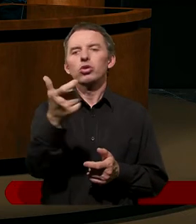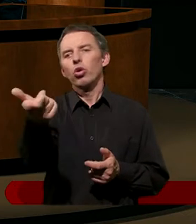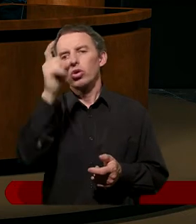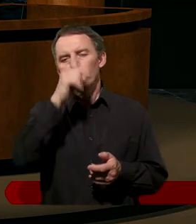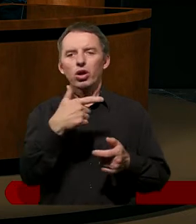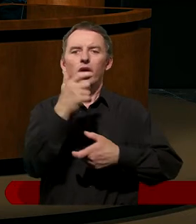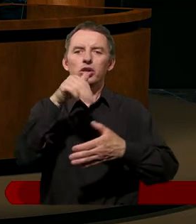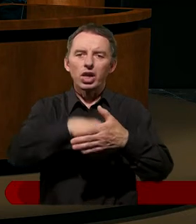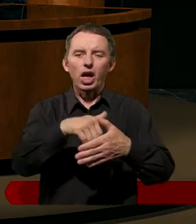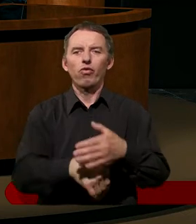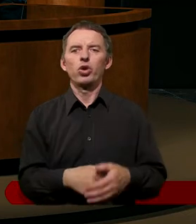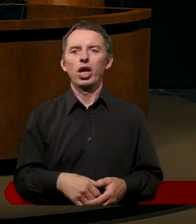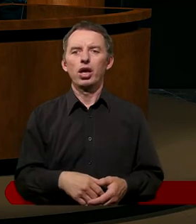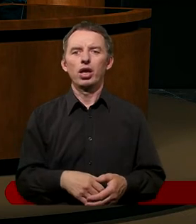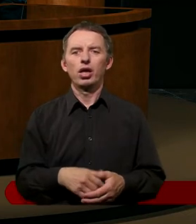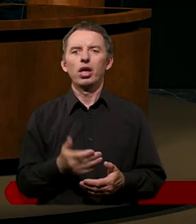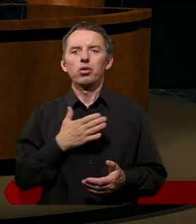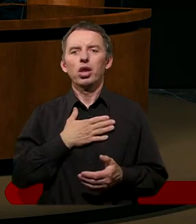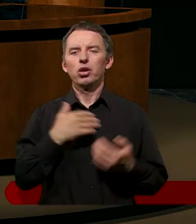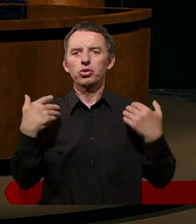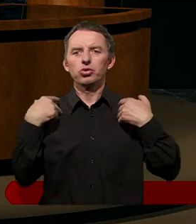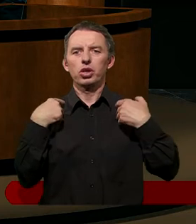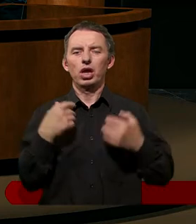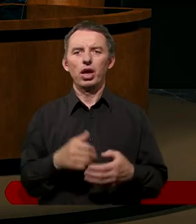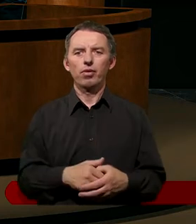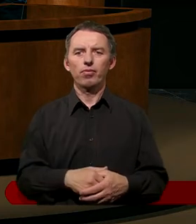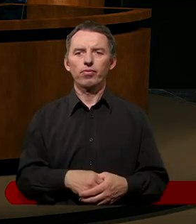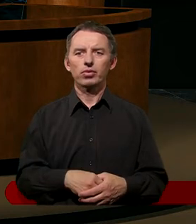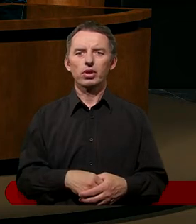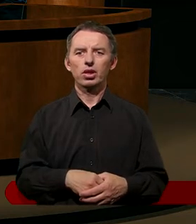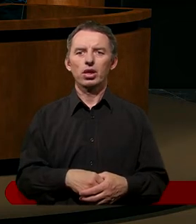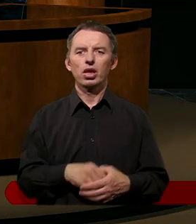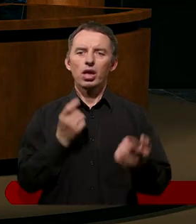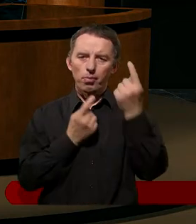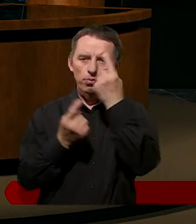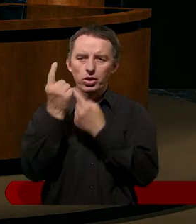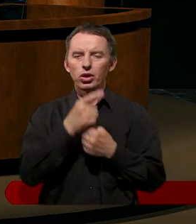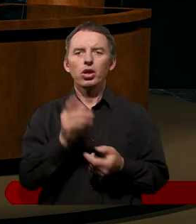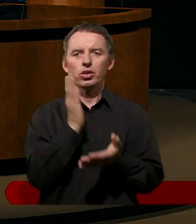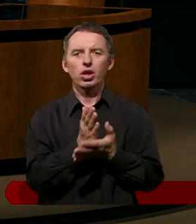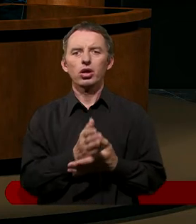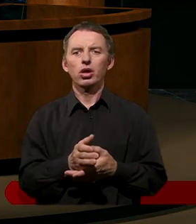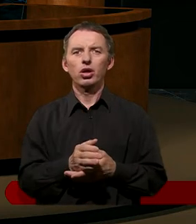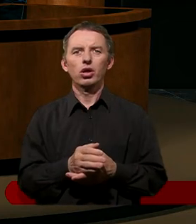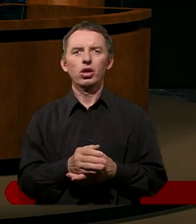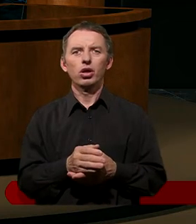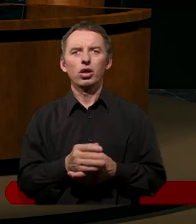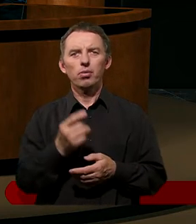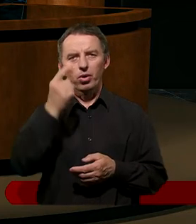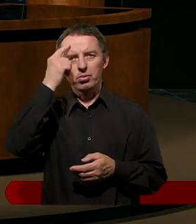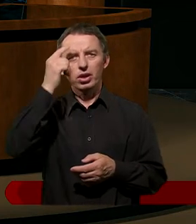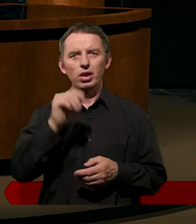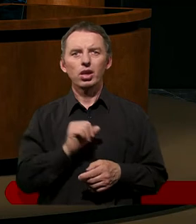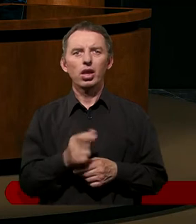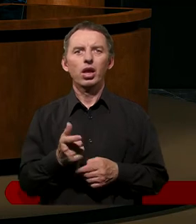zachowuje. I jak tu teraz nie skarcić go albo zgromić? No ja myślę, że wtedy trzeba sobie przypomnieć, ile Jezus ma